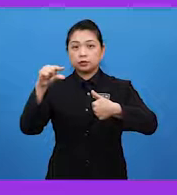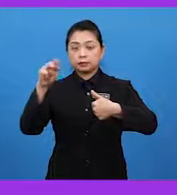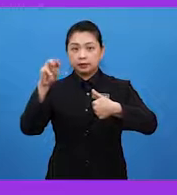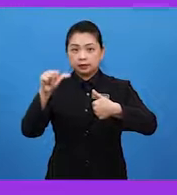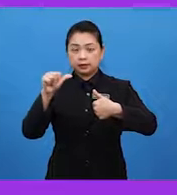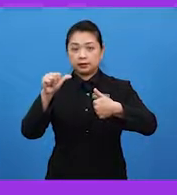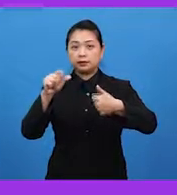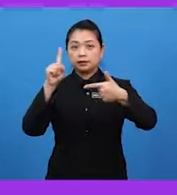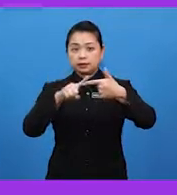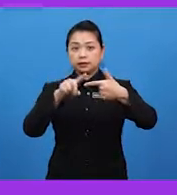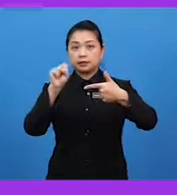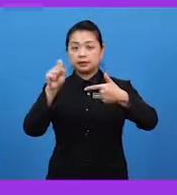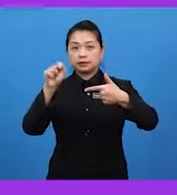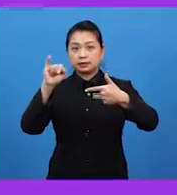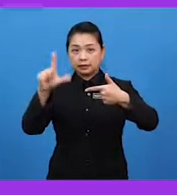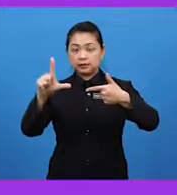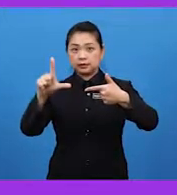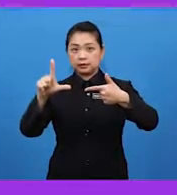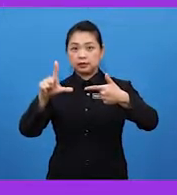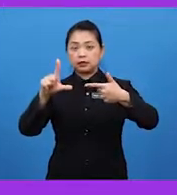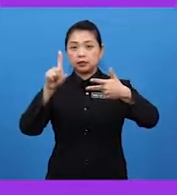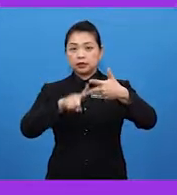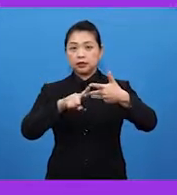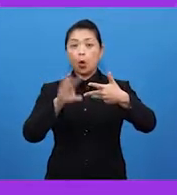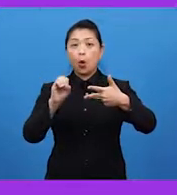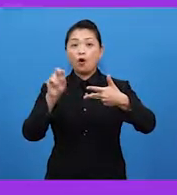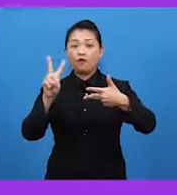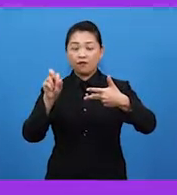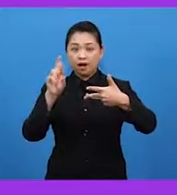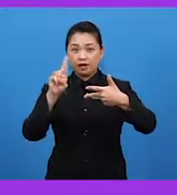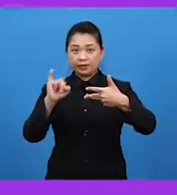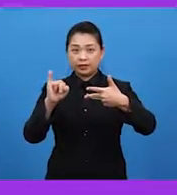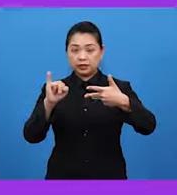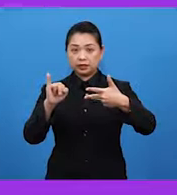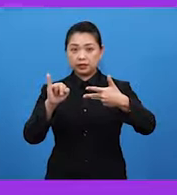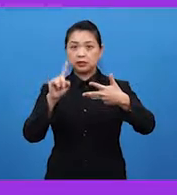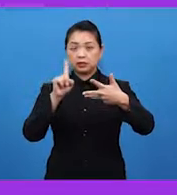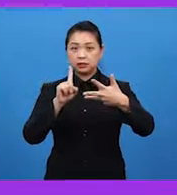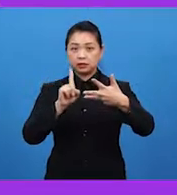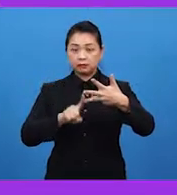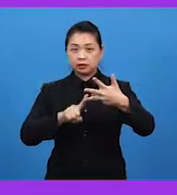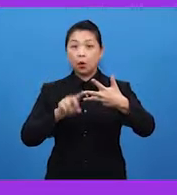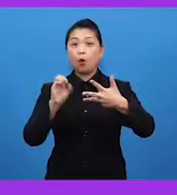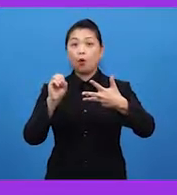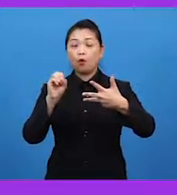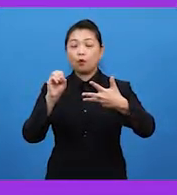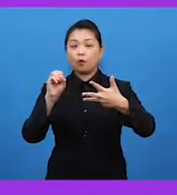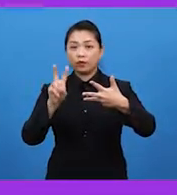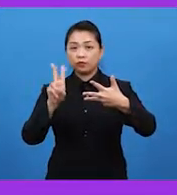Kedua, steel. Ketiga, ovari. Keempat,